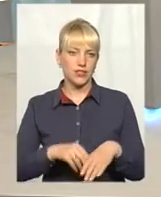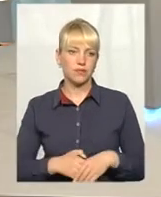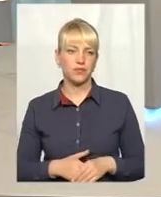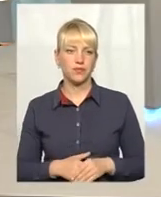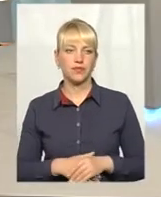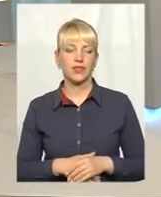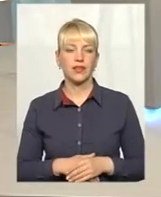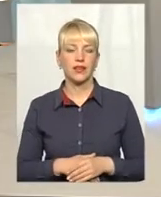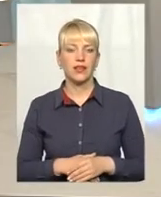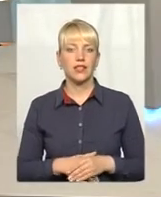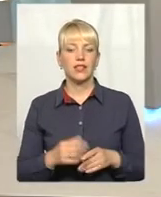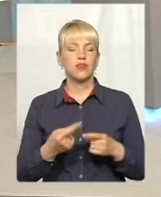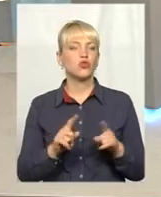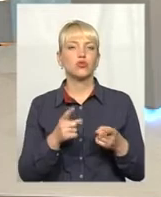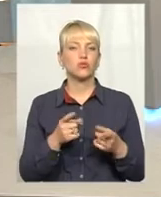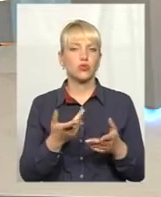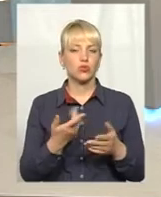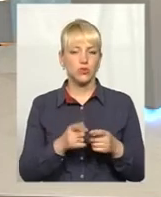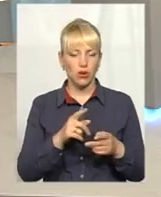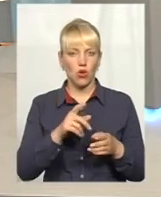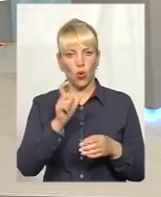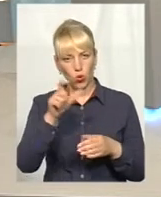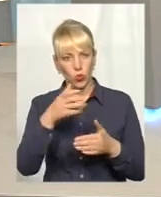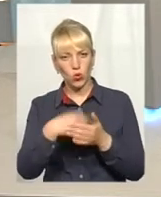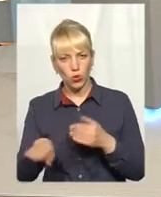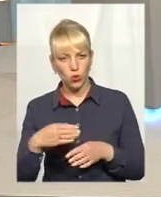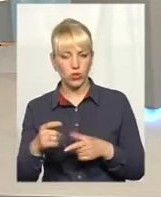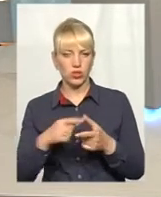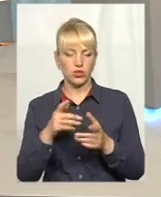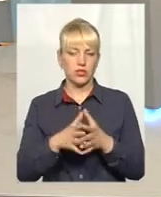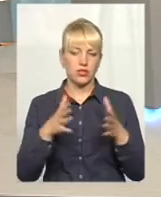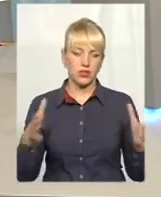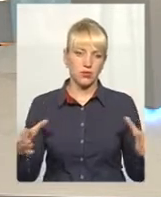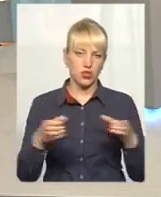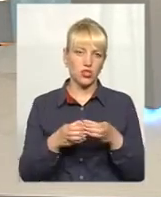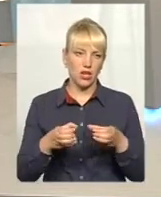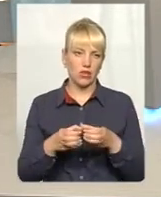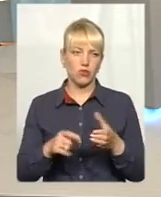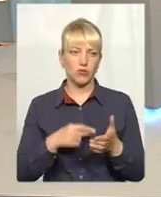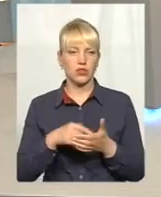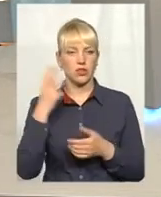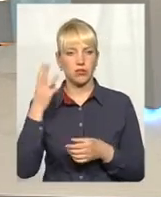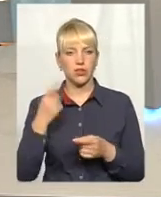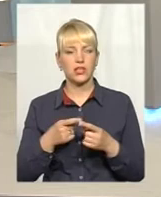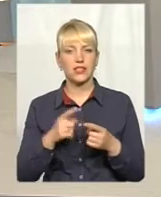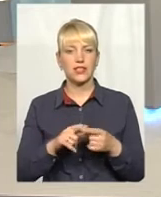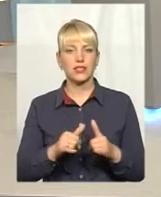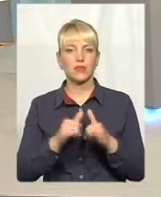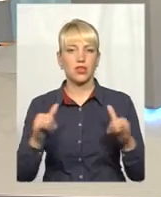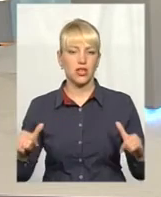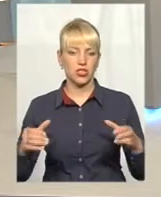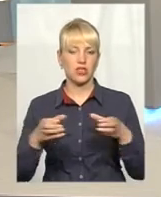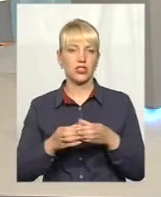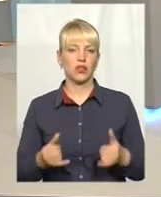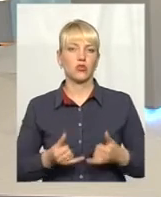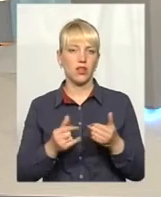Це плинність кадрів, це збільшення штату для міста Хмельницького, чому? Це збільшення штату для міста